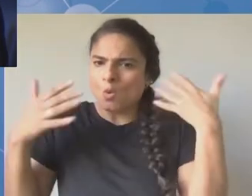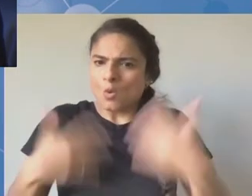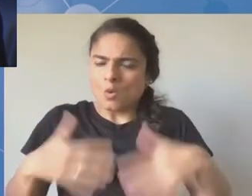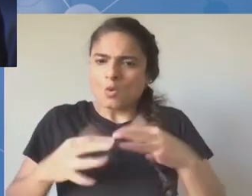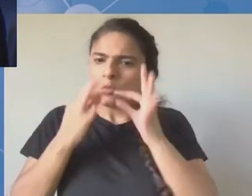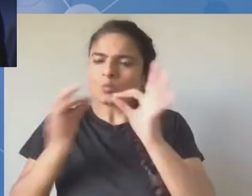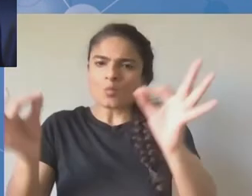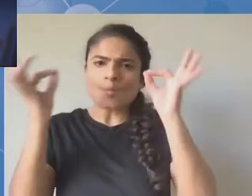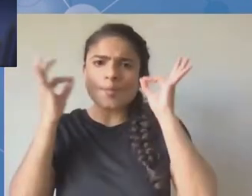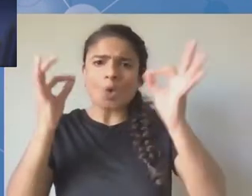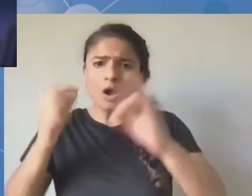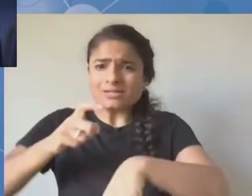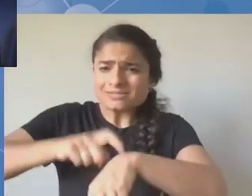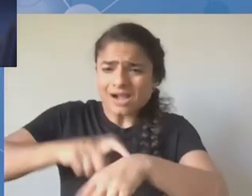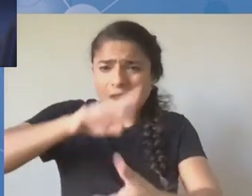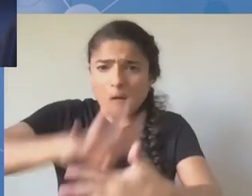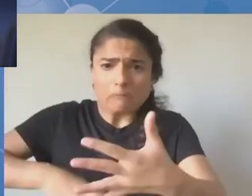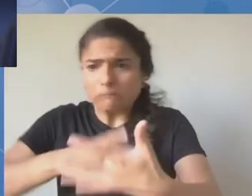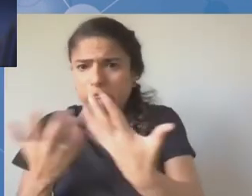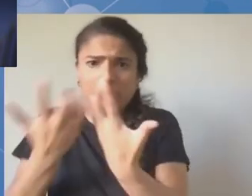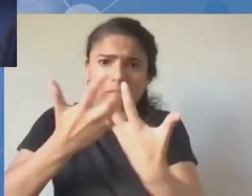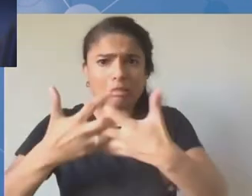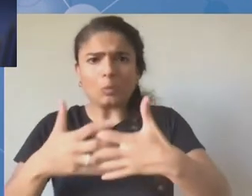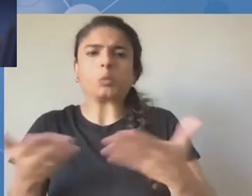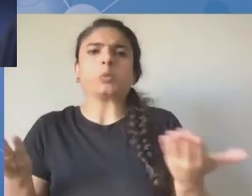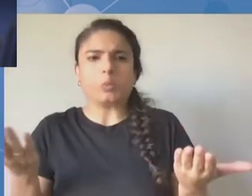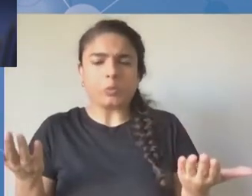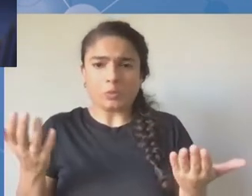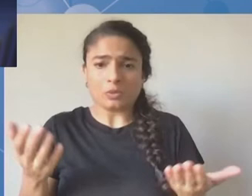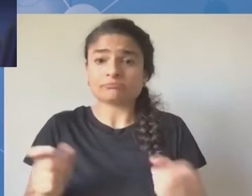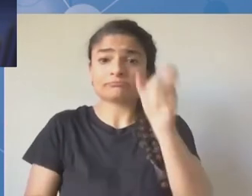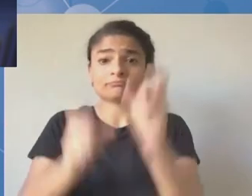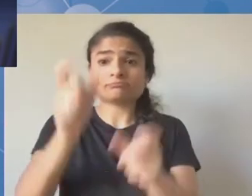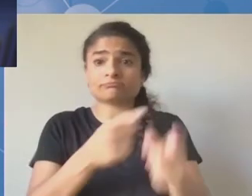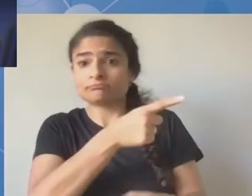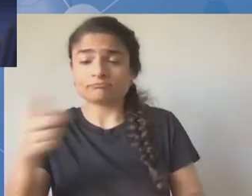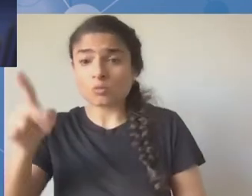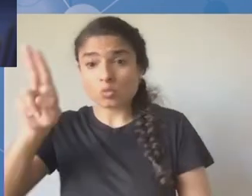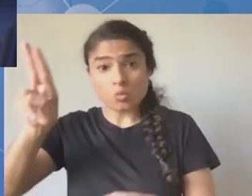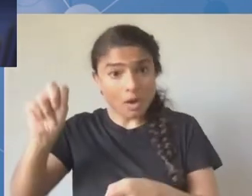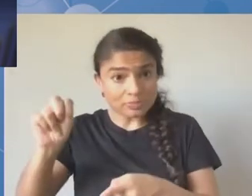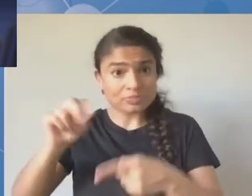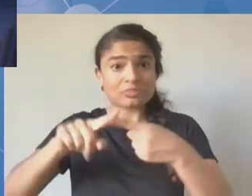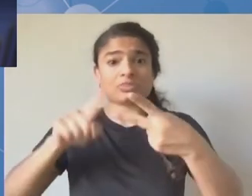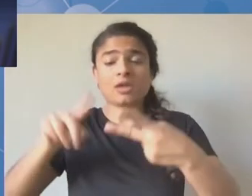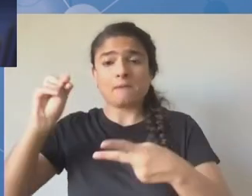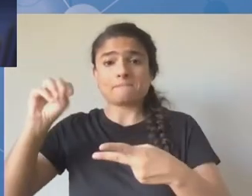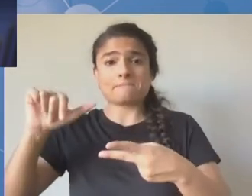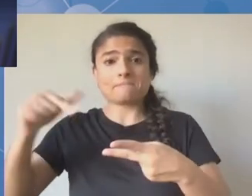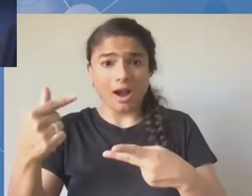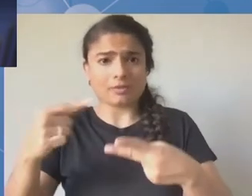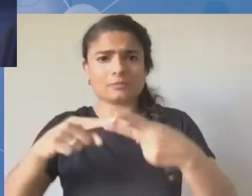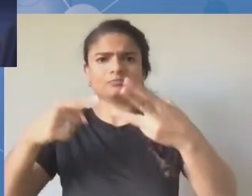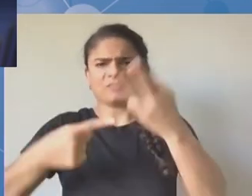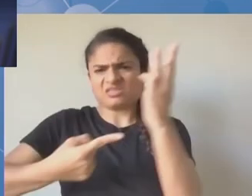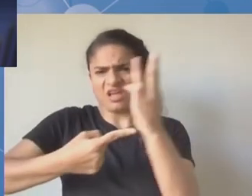i oczywiście również dziękuję wielostronnej grupie doradczej. Bardzo dziękuję